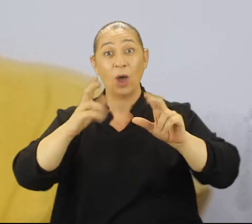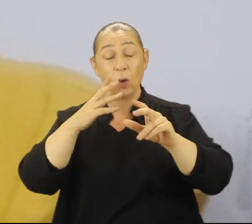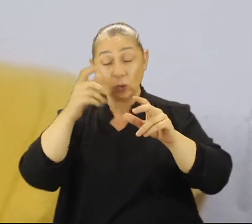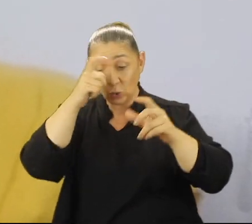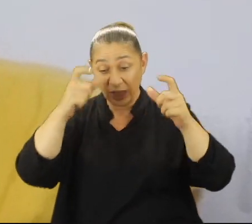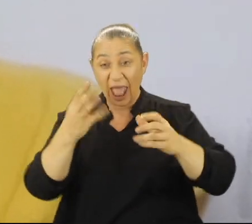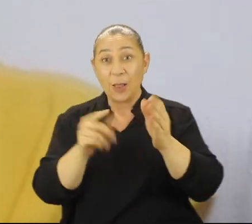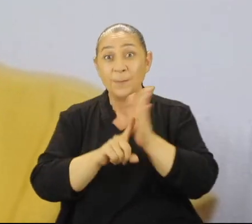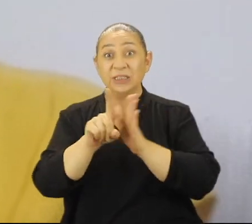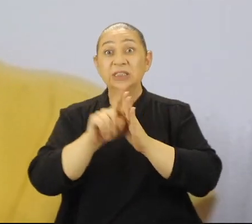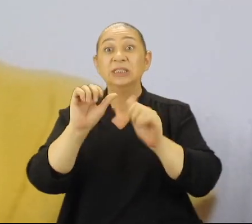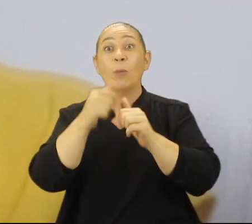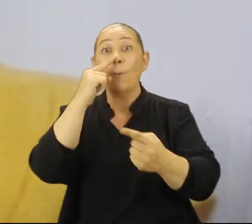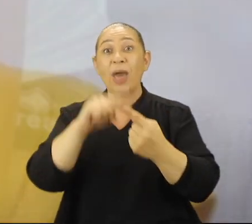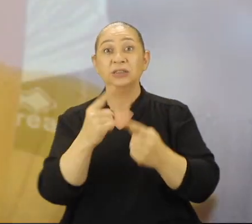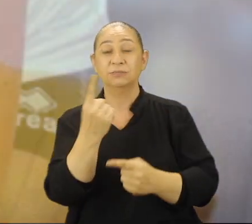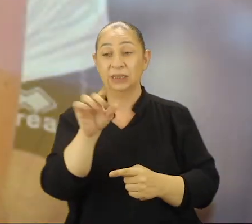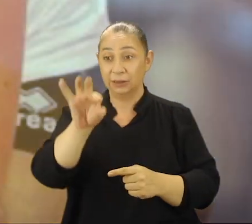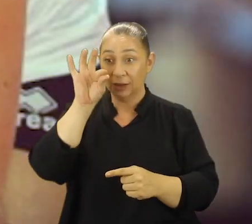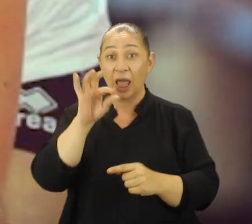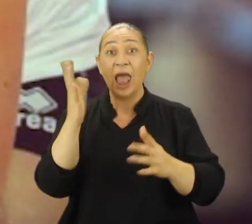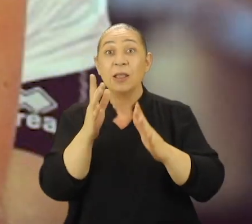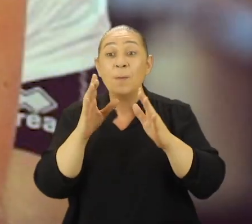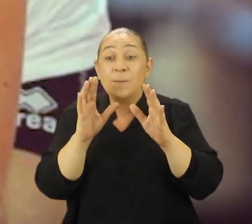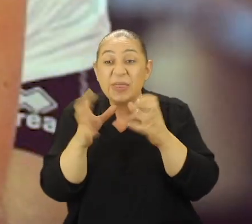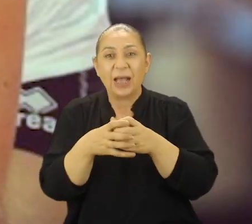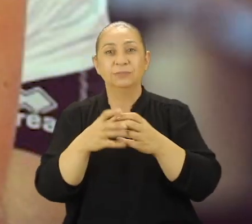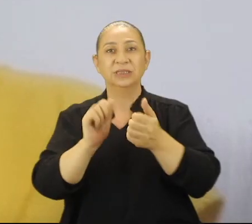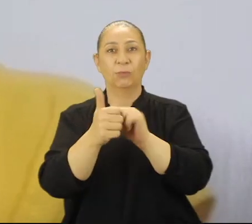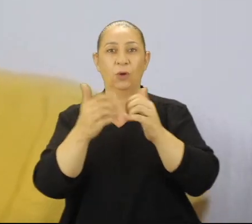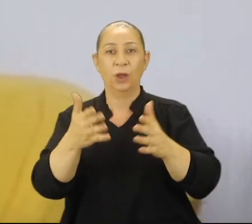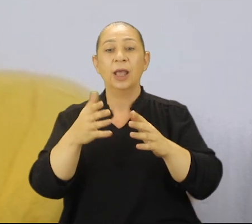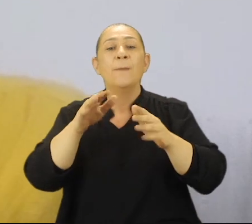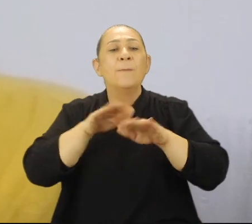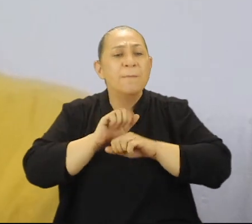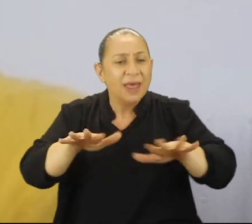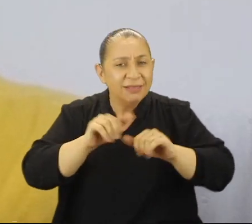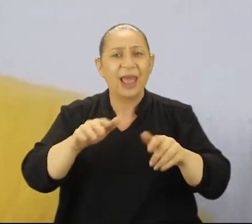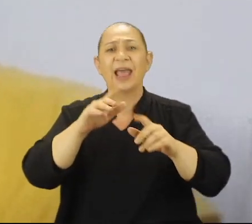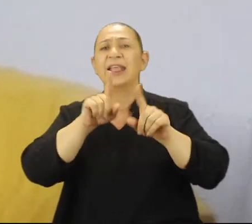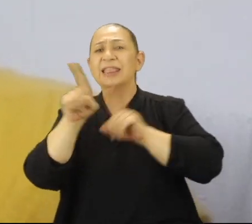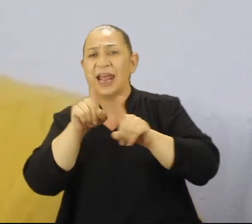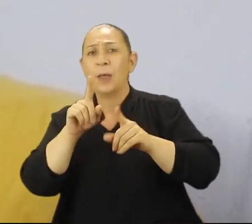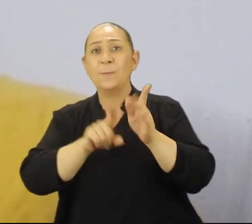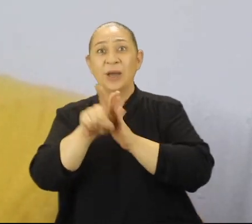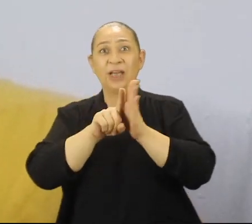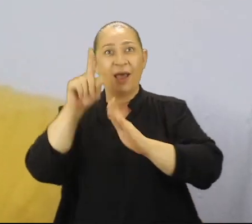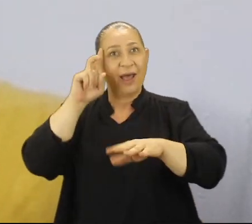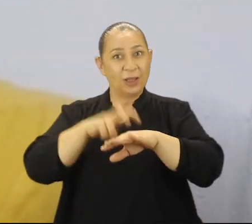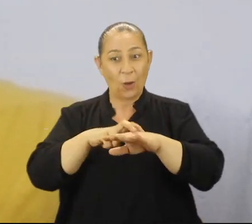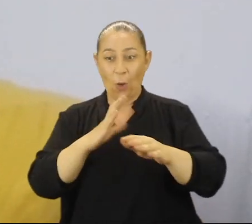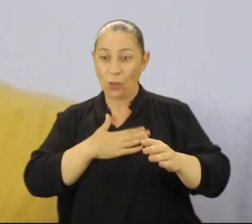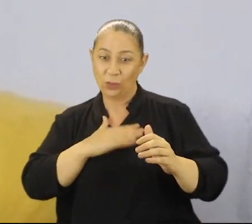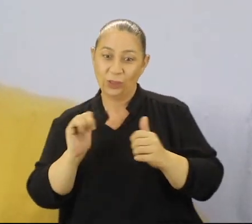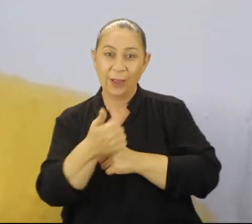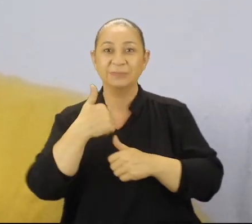ülkemizdeki en başarılı spor branşlarından biri ve hatta en başarılı takım sporu. Medyada ve dijital platformlarda başarılarımızla anılmak ve ön